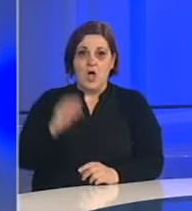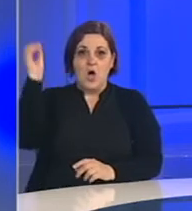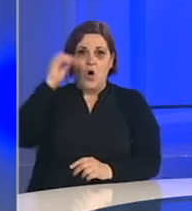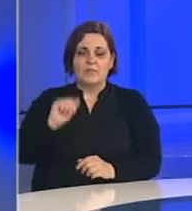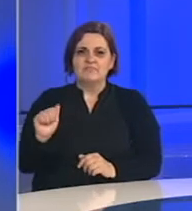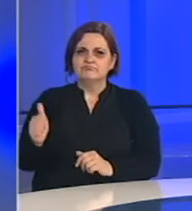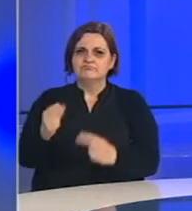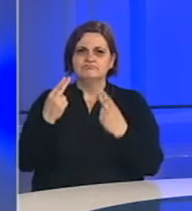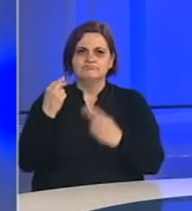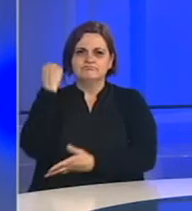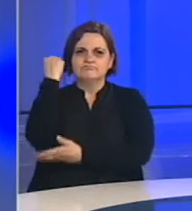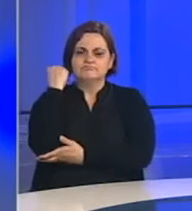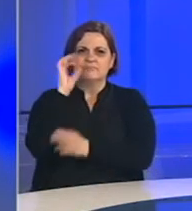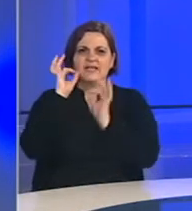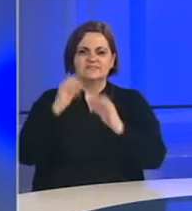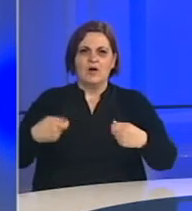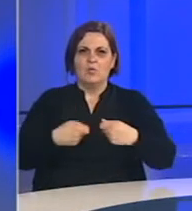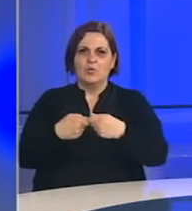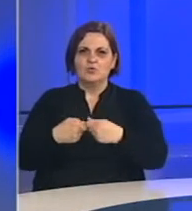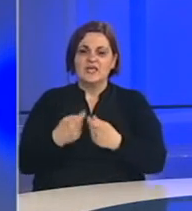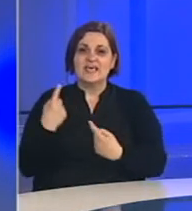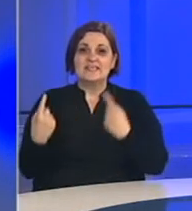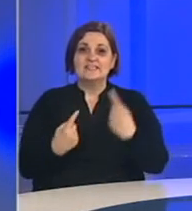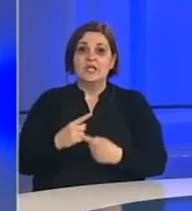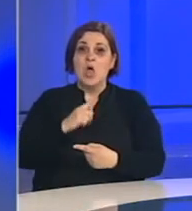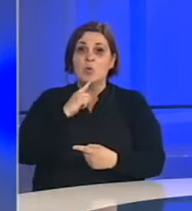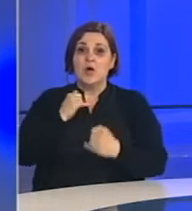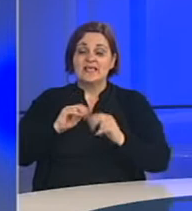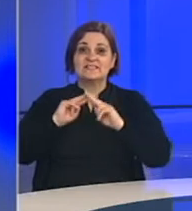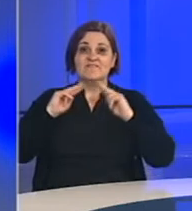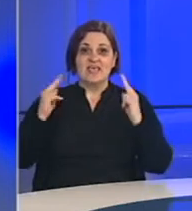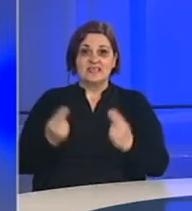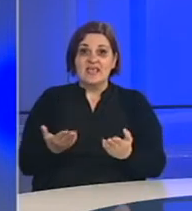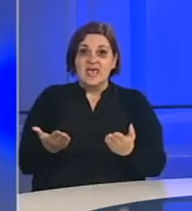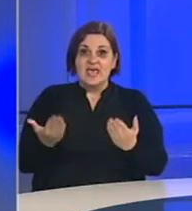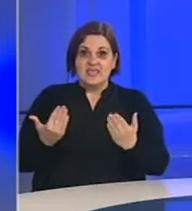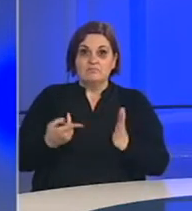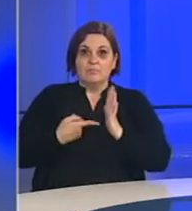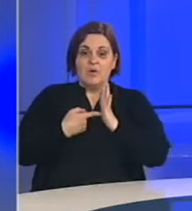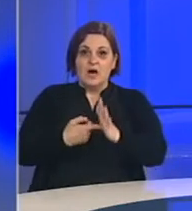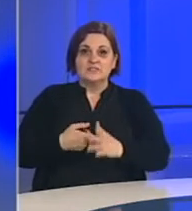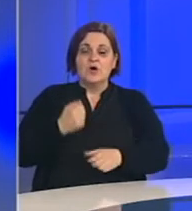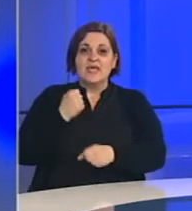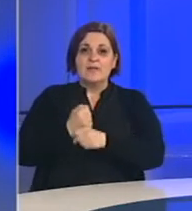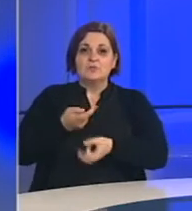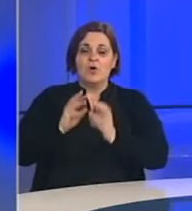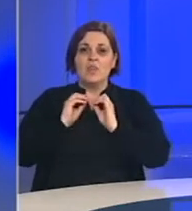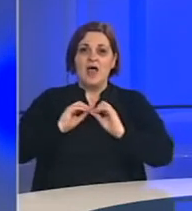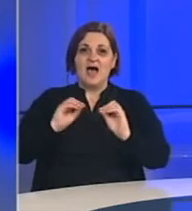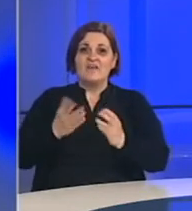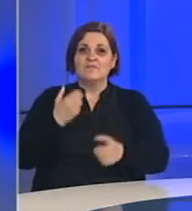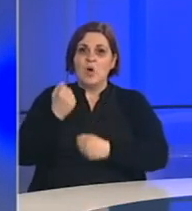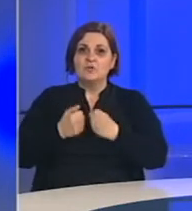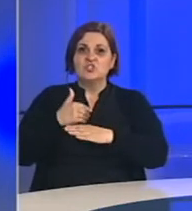Obrazovanje je jedan od najvažnijih stubova svakog društva situacija u kojoj se našao cijeli svijet i tekako se odrazila i na posao nastavnika.